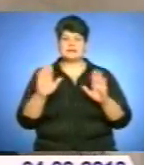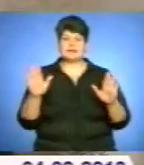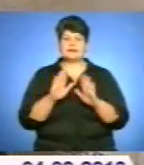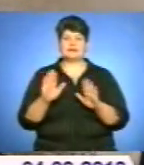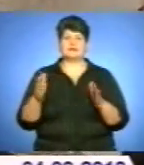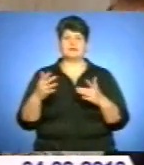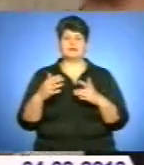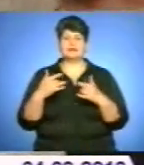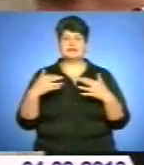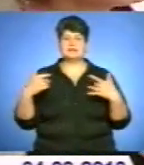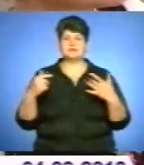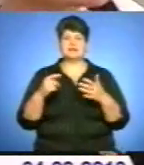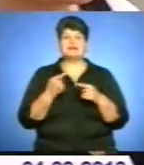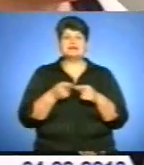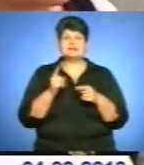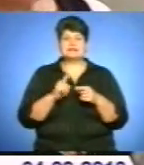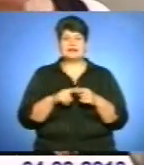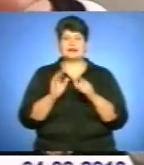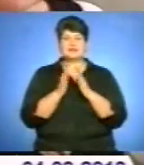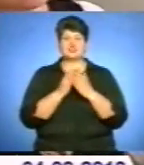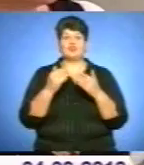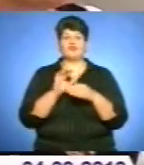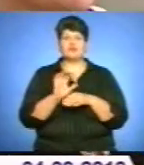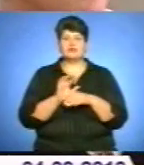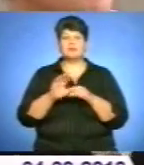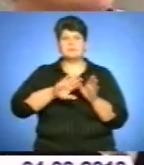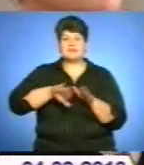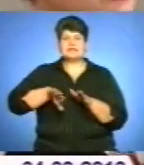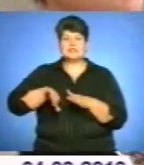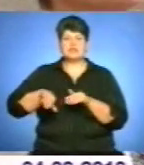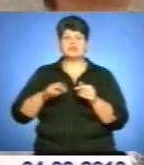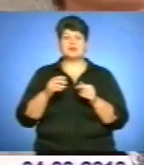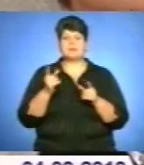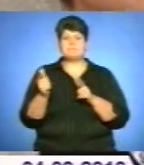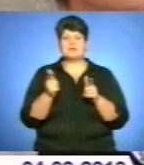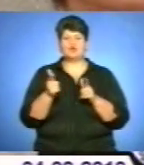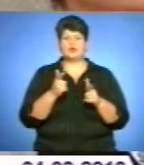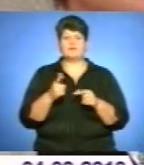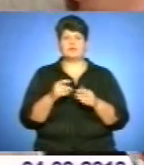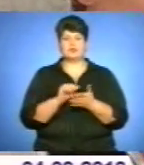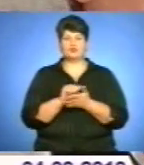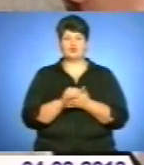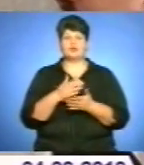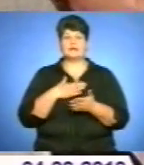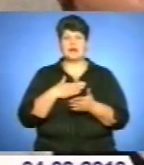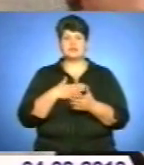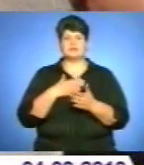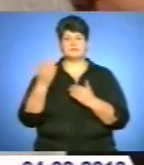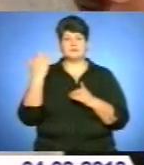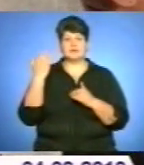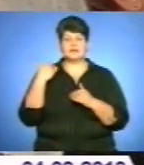фортепіанні піси. Ці всі вже книжечки видані були пізніше і підготовлені до друку нашим кандидатом тодішнього